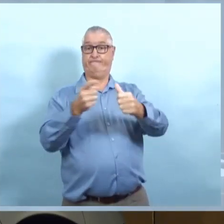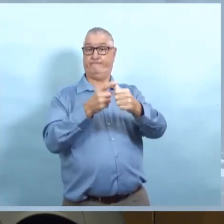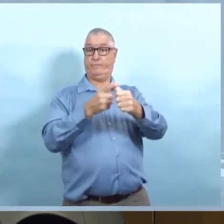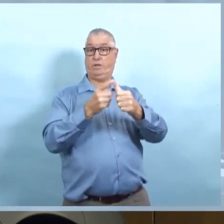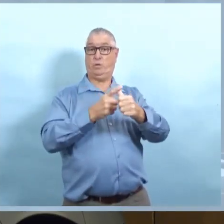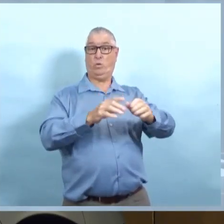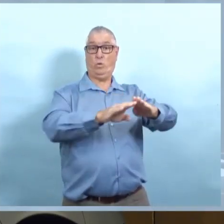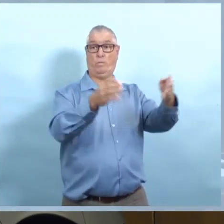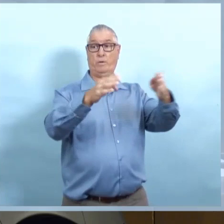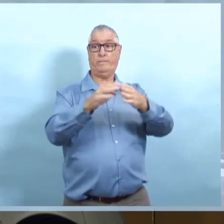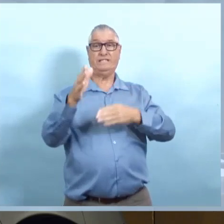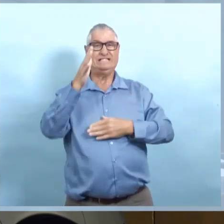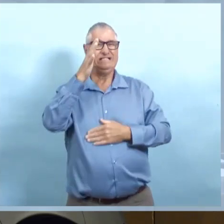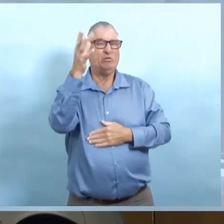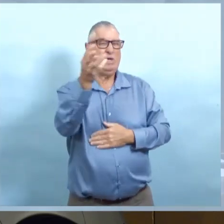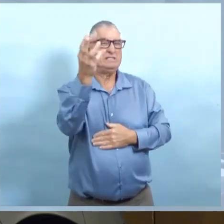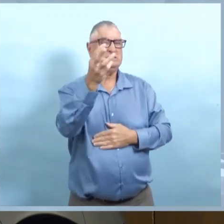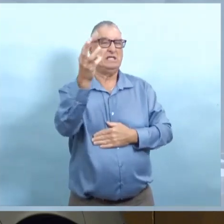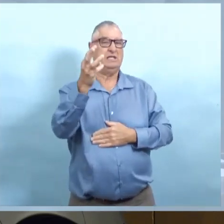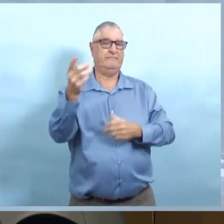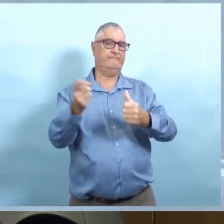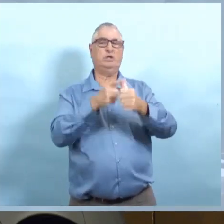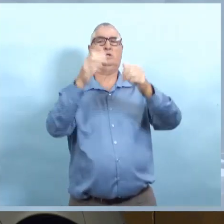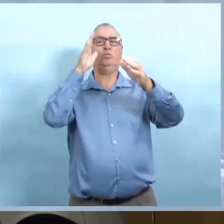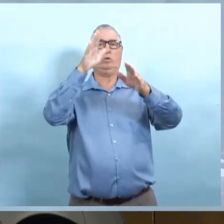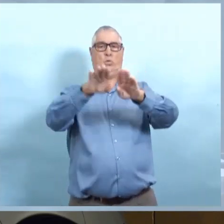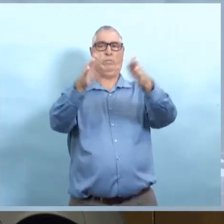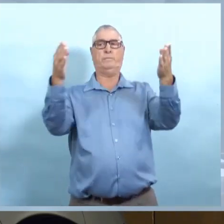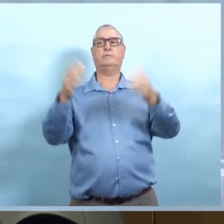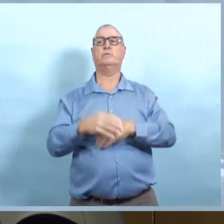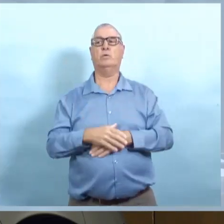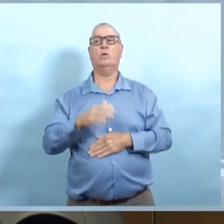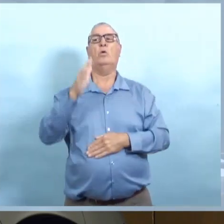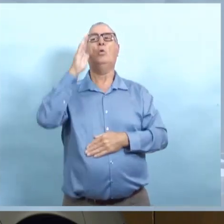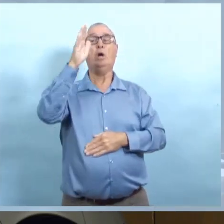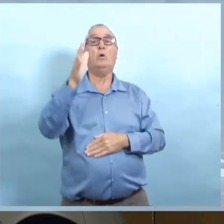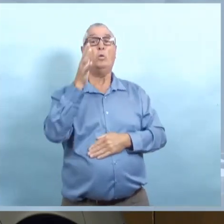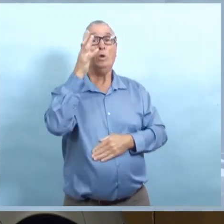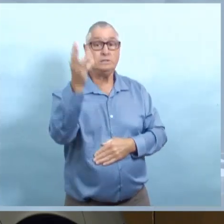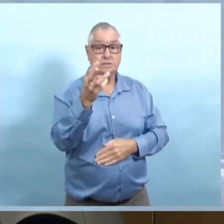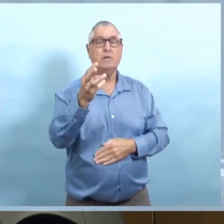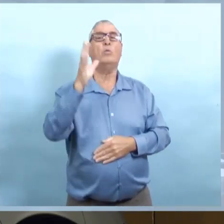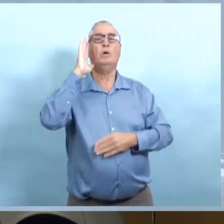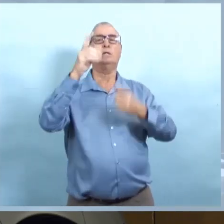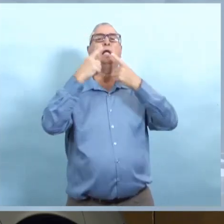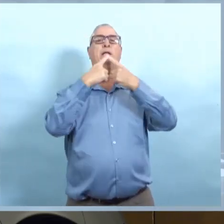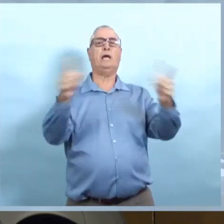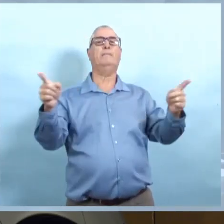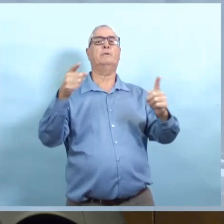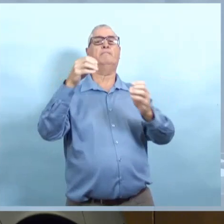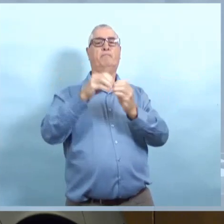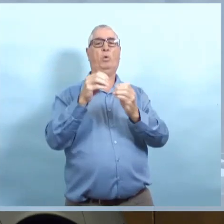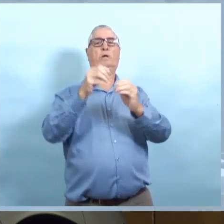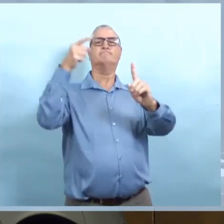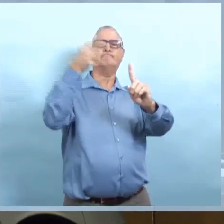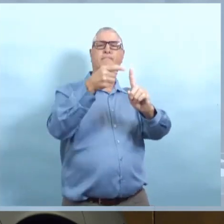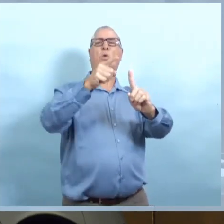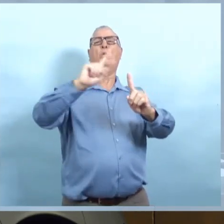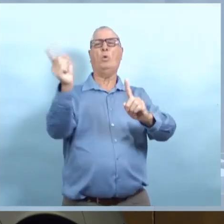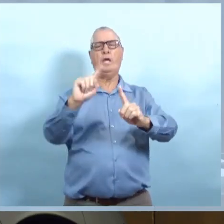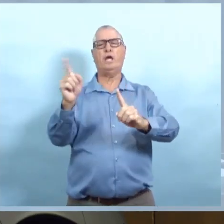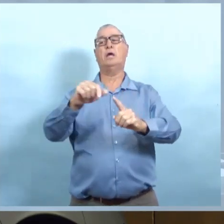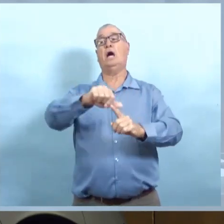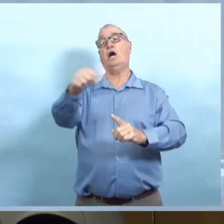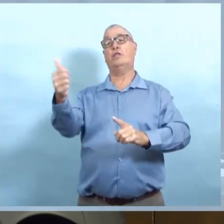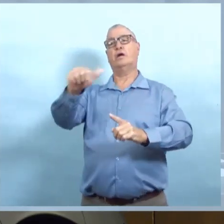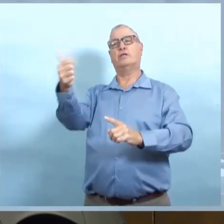était prête à le faire. Il y a aussi d'autres emplacements qui sont en cours d'examen pour voir s'ils pourraient nous servir. Ce